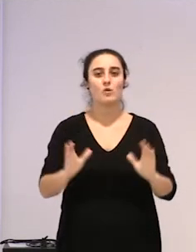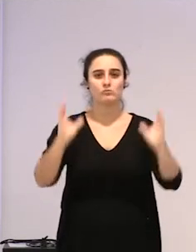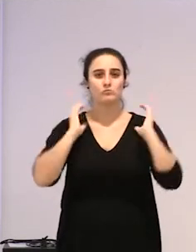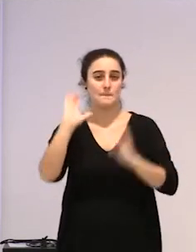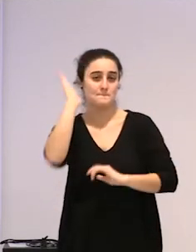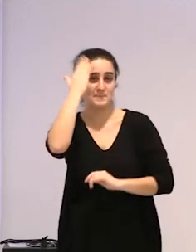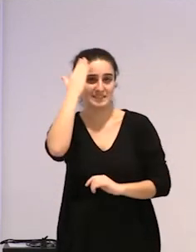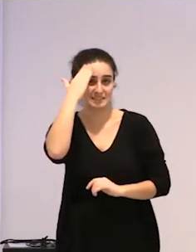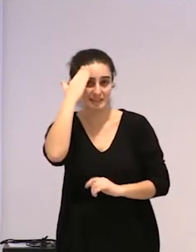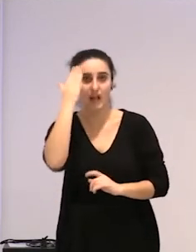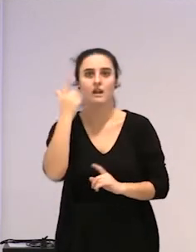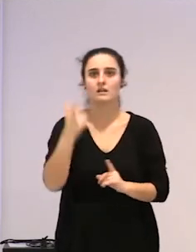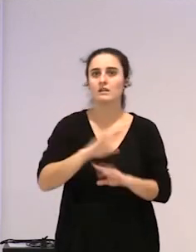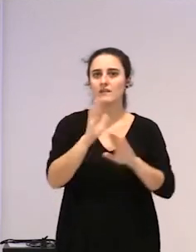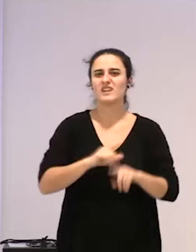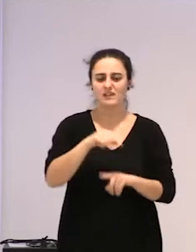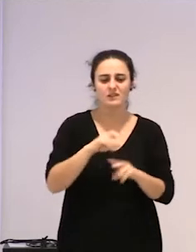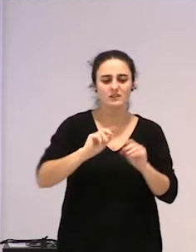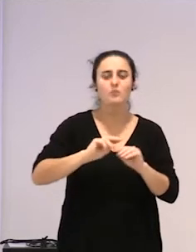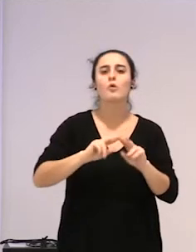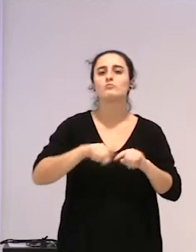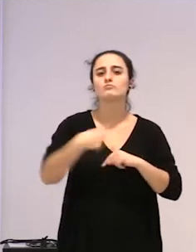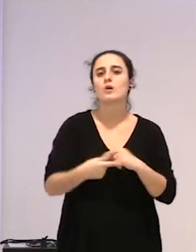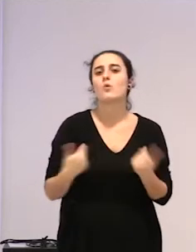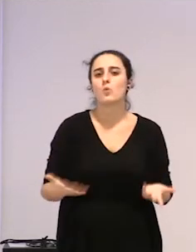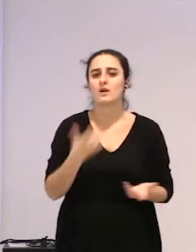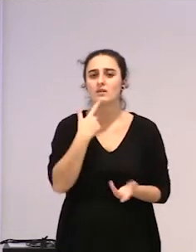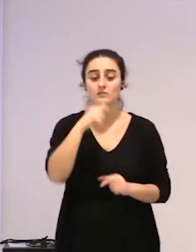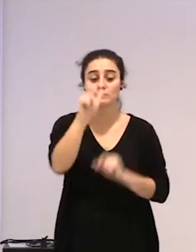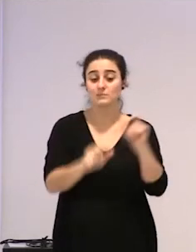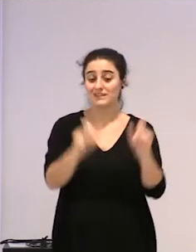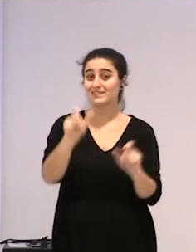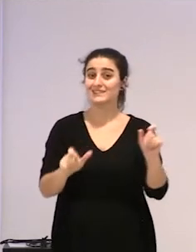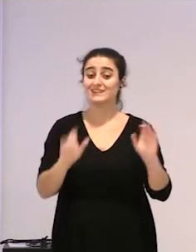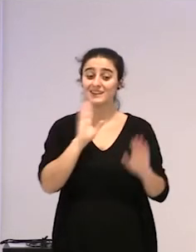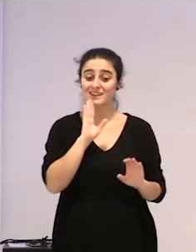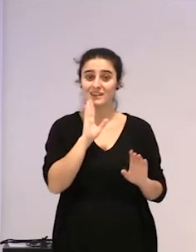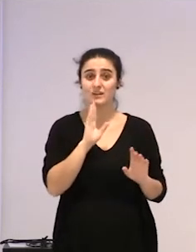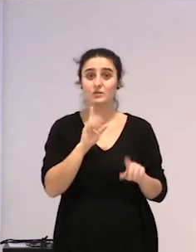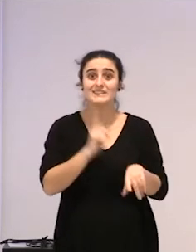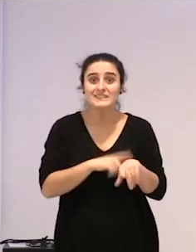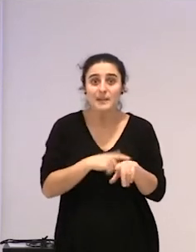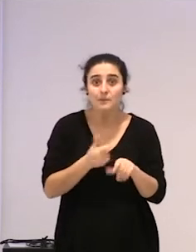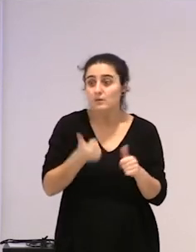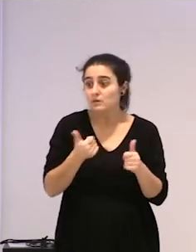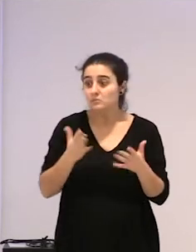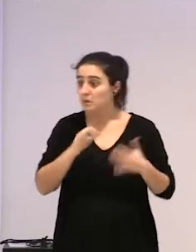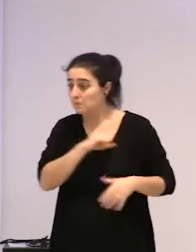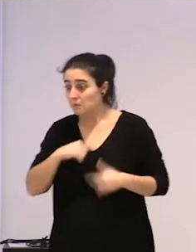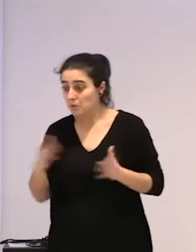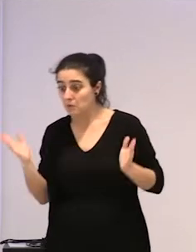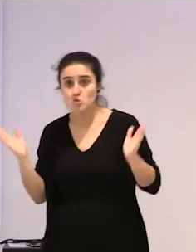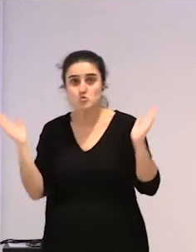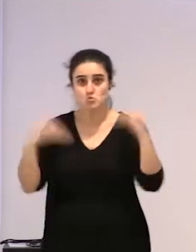ez, eta, bueno, ba, beraien ondoria zen, pertsona hauek, ez daukate, denborarik beste zertarako, ez, eta, nola bait, ba,